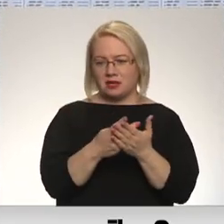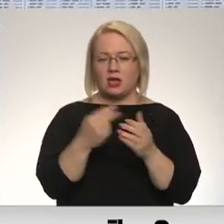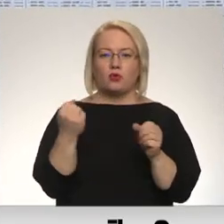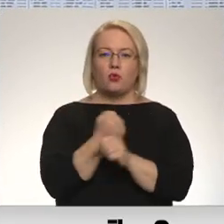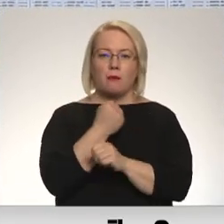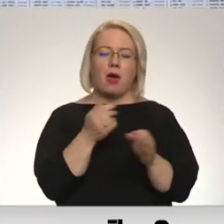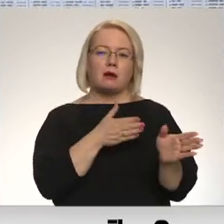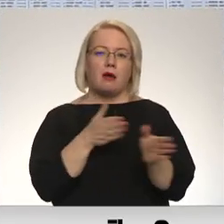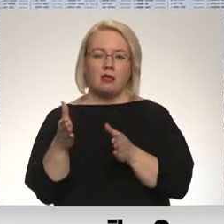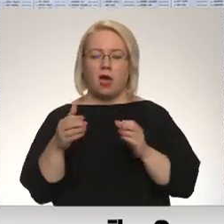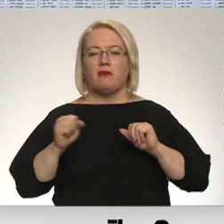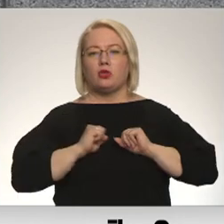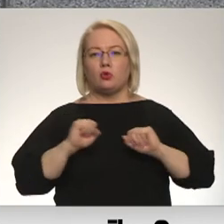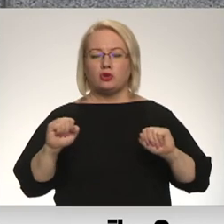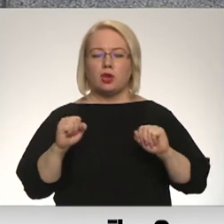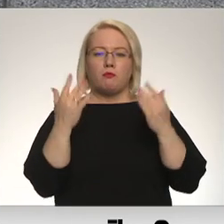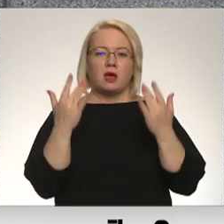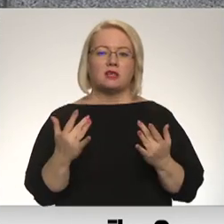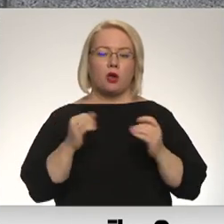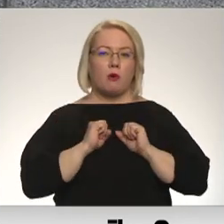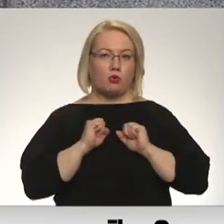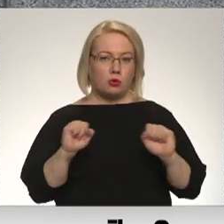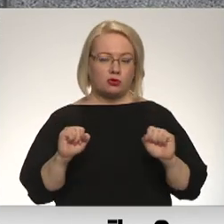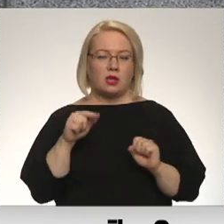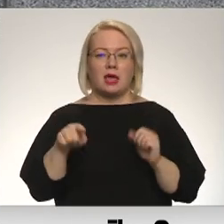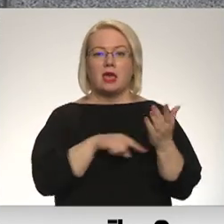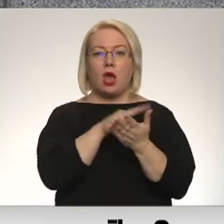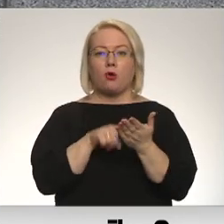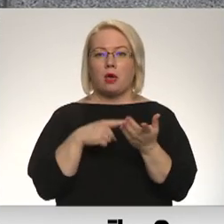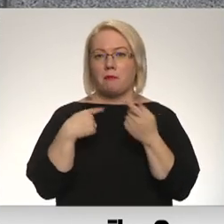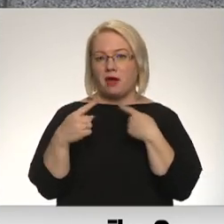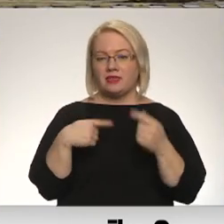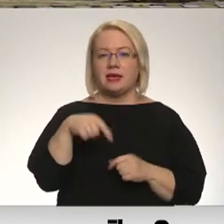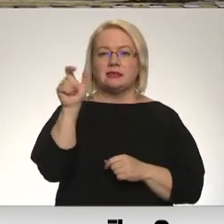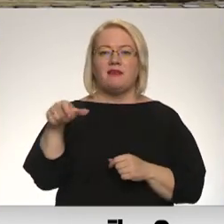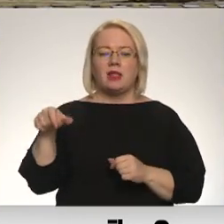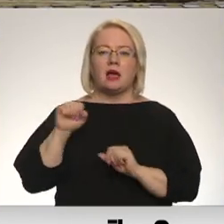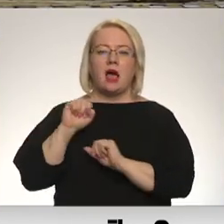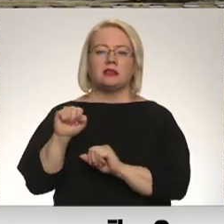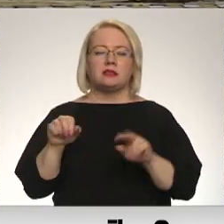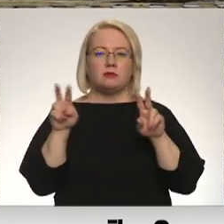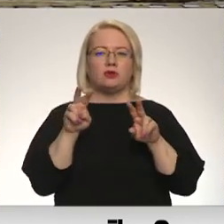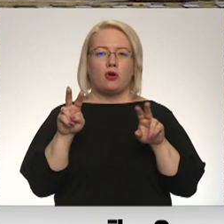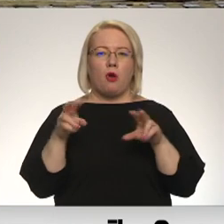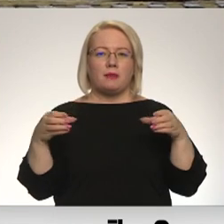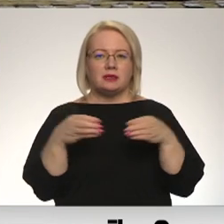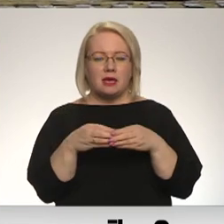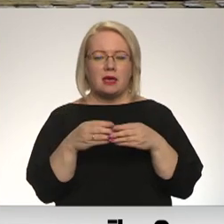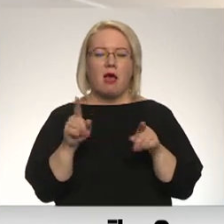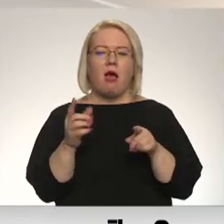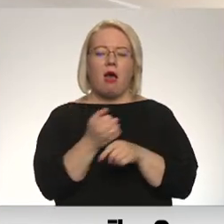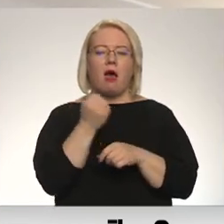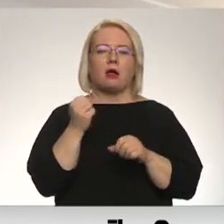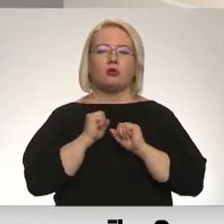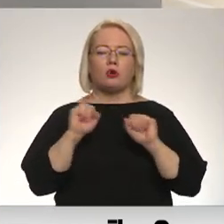gatavi drošību pasākumā nodrošināt. Šie jautājumi šodien pārunāt Ciblās aizsardzības komisijā ar drošības argājošiem spēkiem.